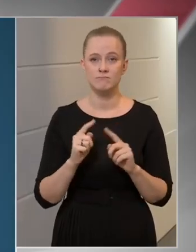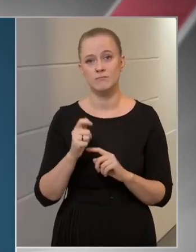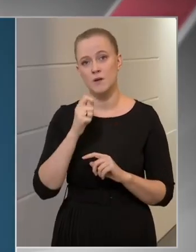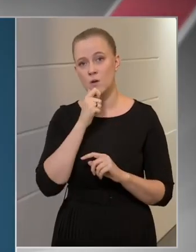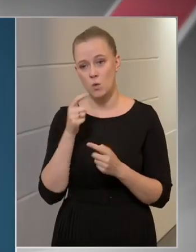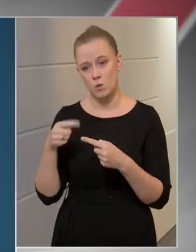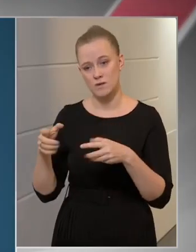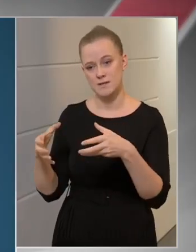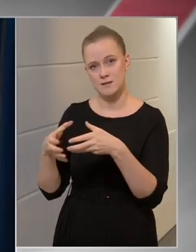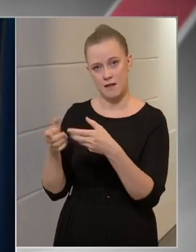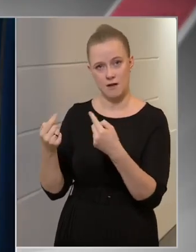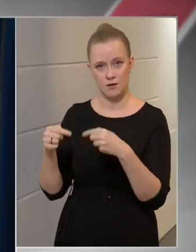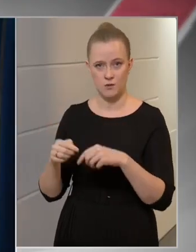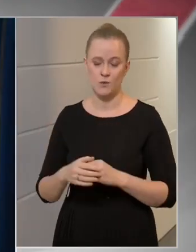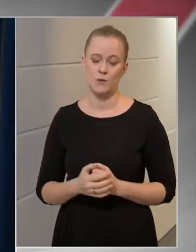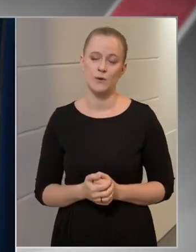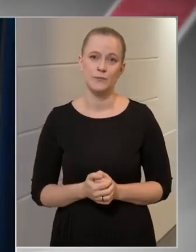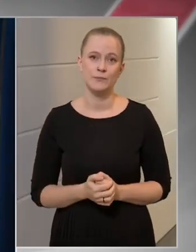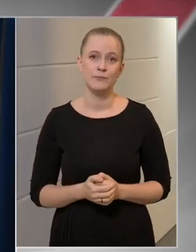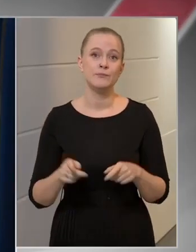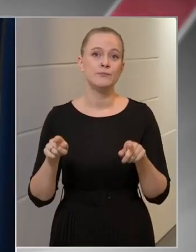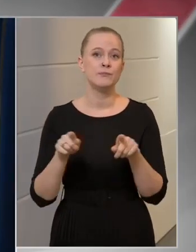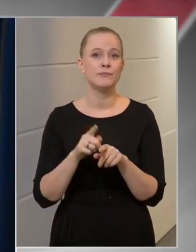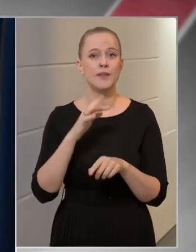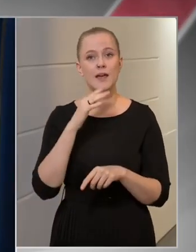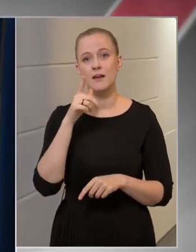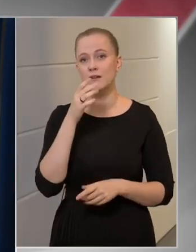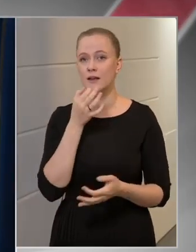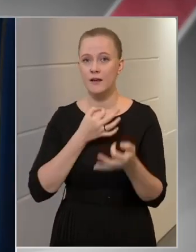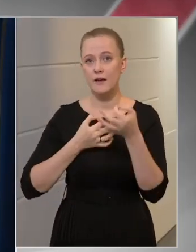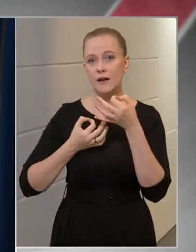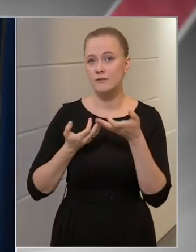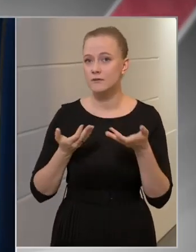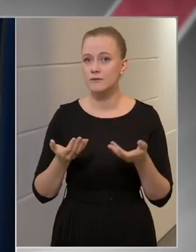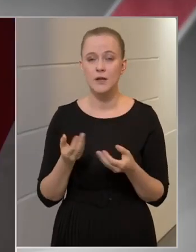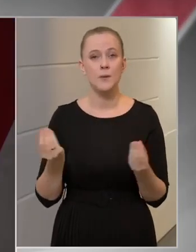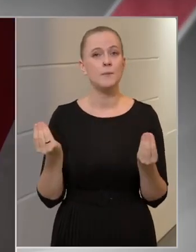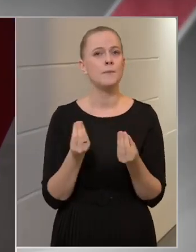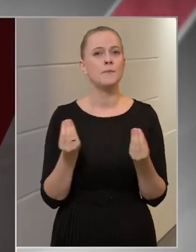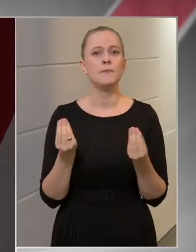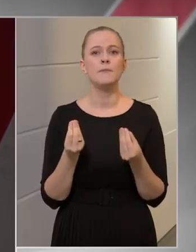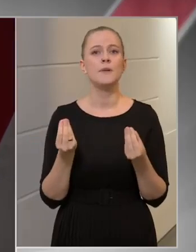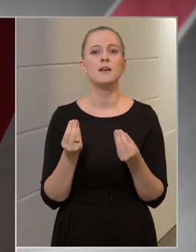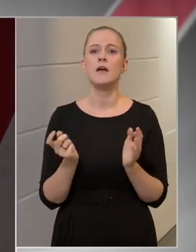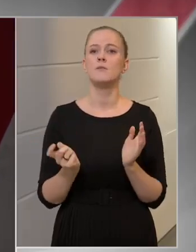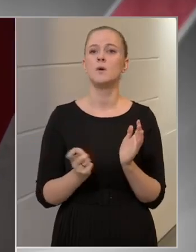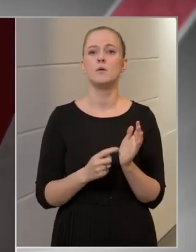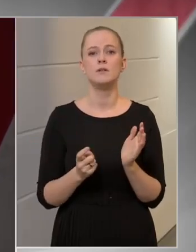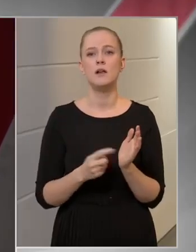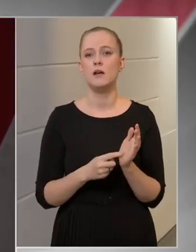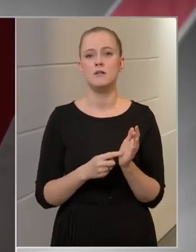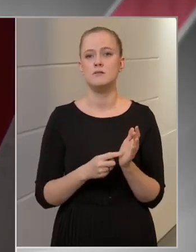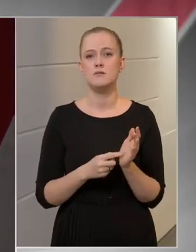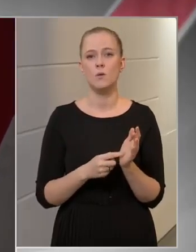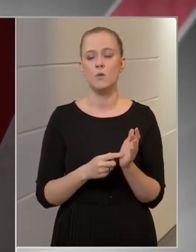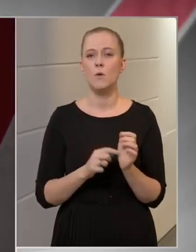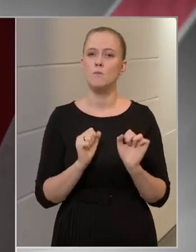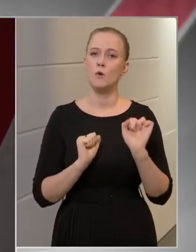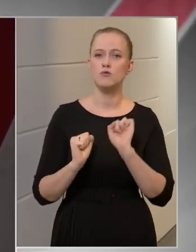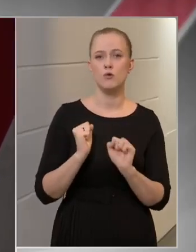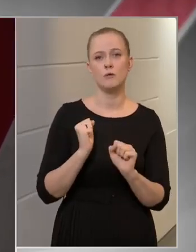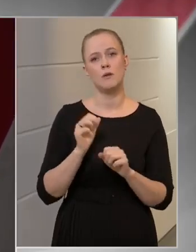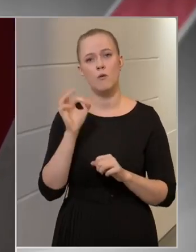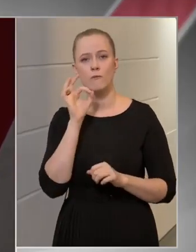tartozóktól. Szintén az RTL megkeresése. Miért nem tették kötelezővé a bölcsődei és ovodai